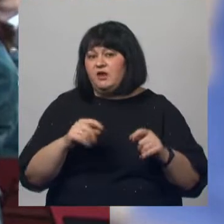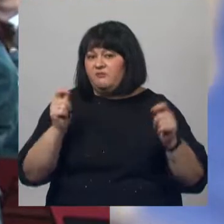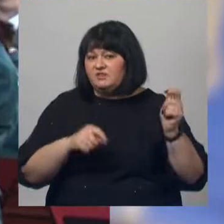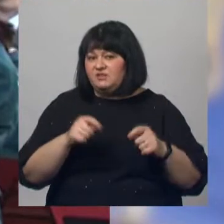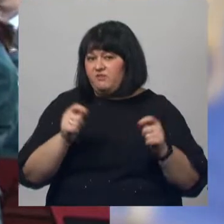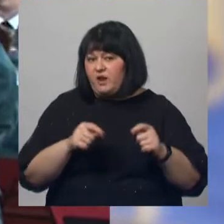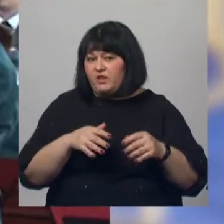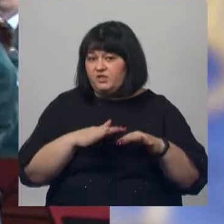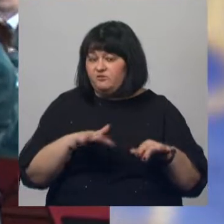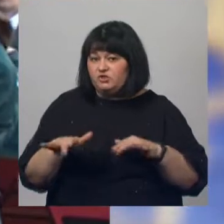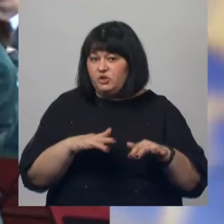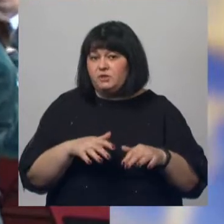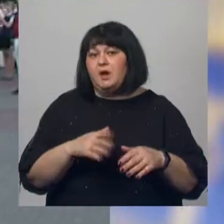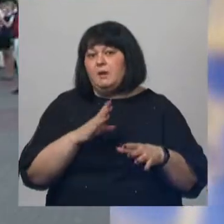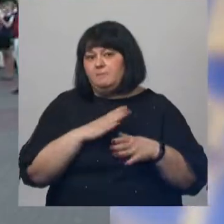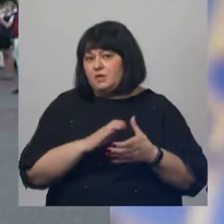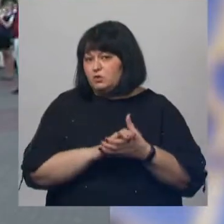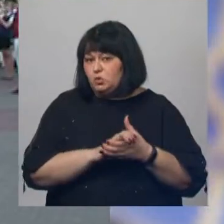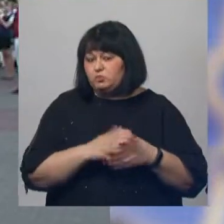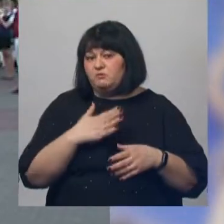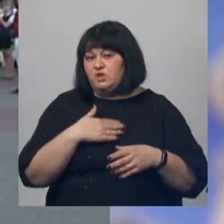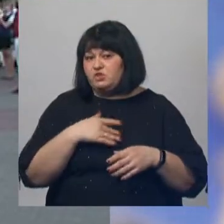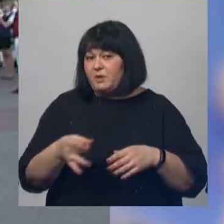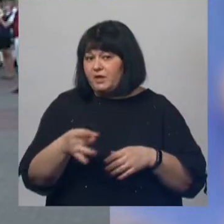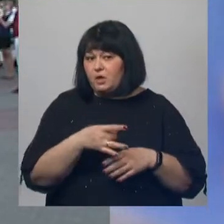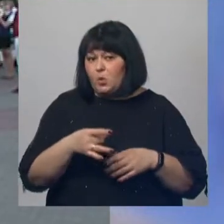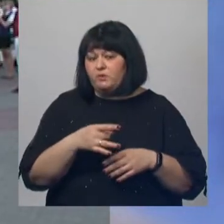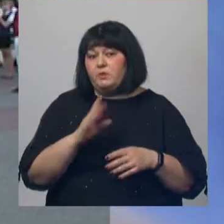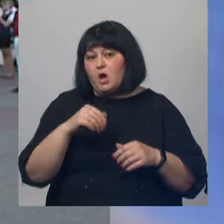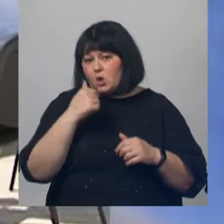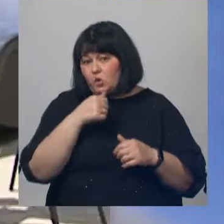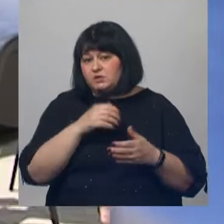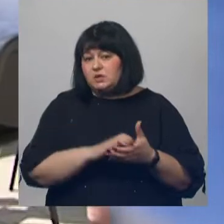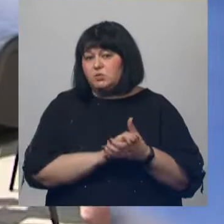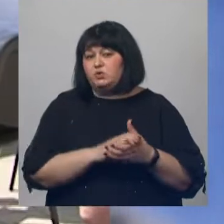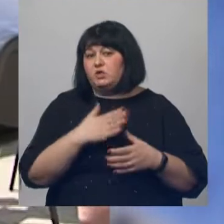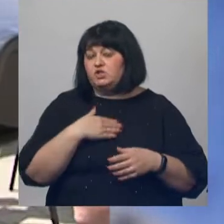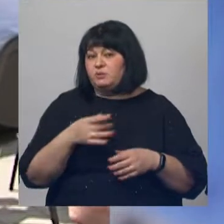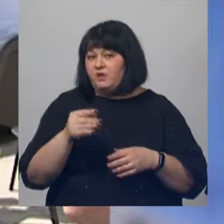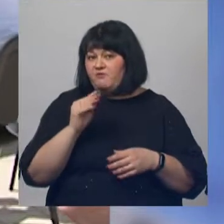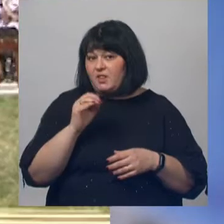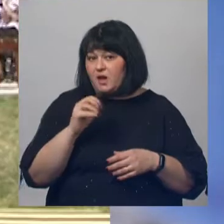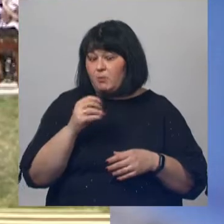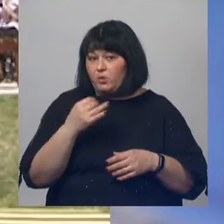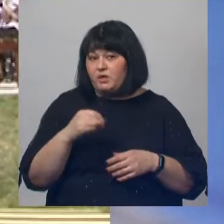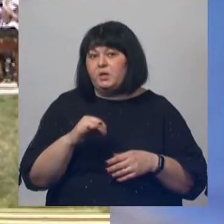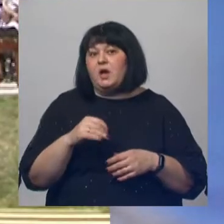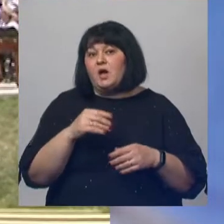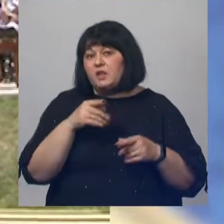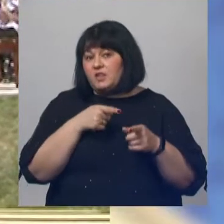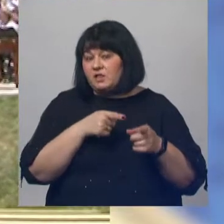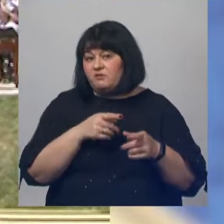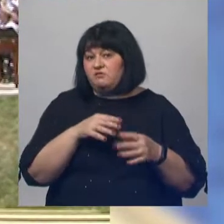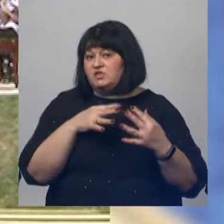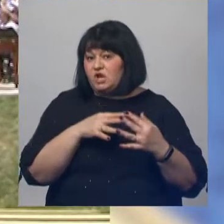Валерия Халилова связывала дружбу с нашим регионом и годы сотрудничества с Белгородской филармонией. В 2016-м, в годовщину танкового сражения на